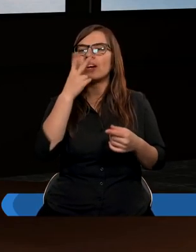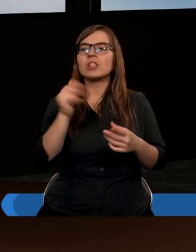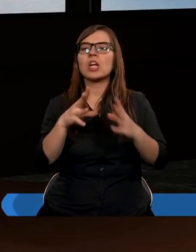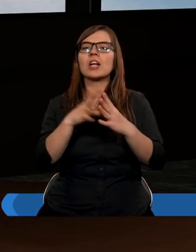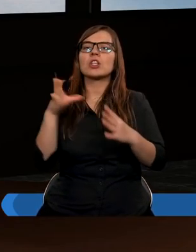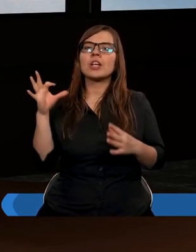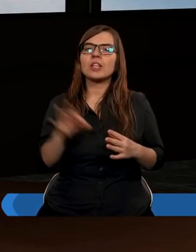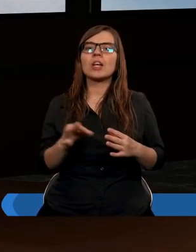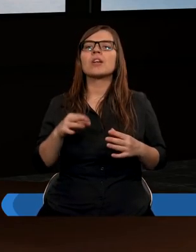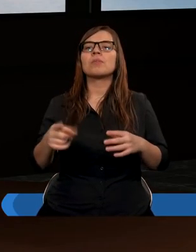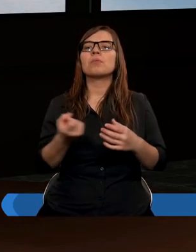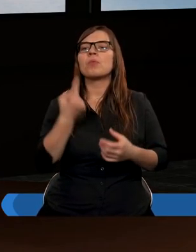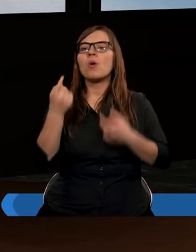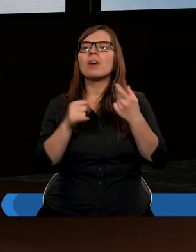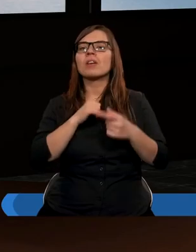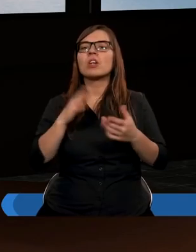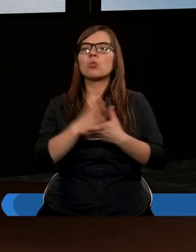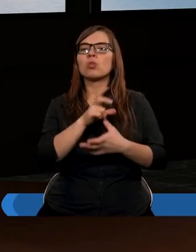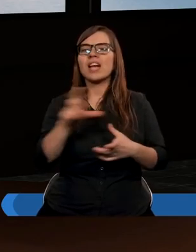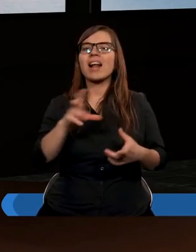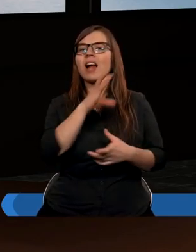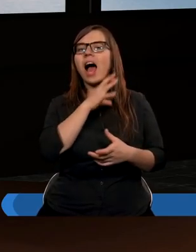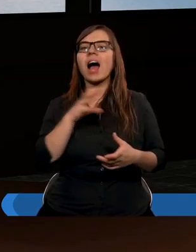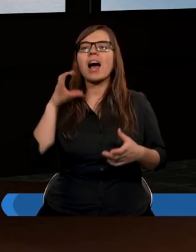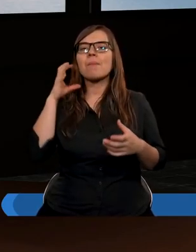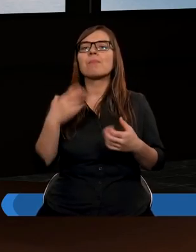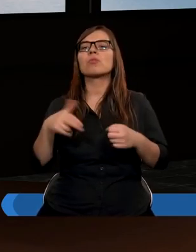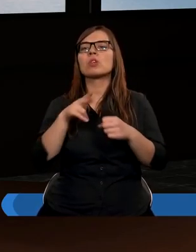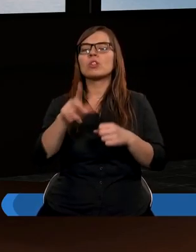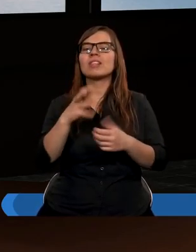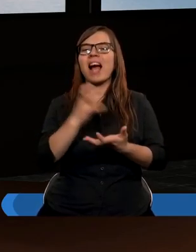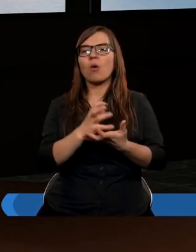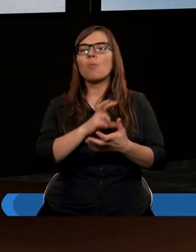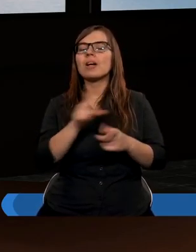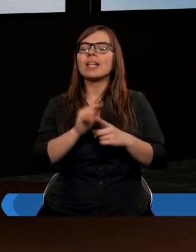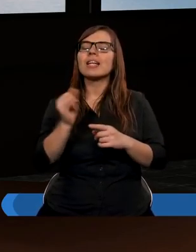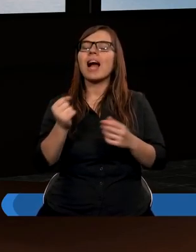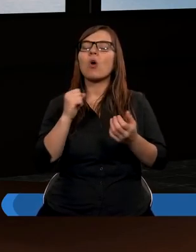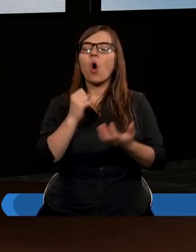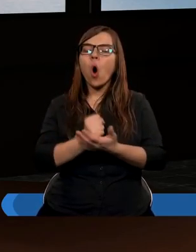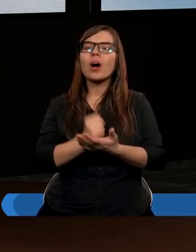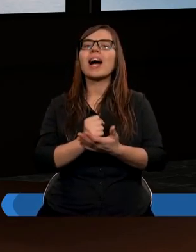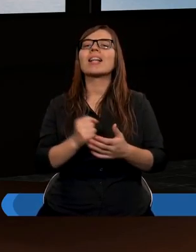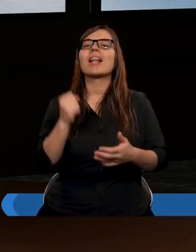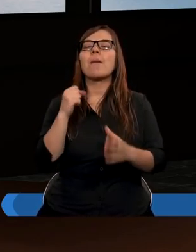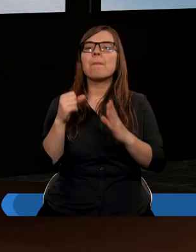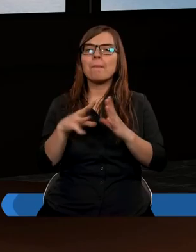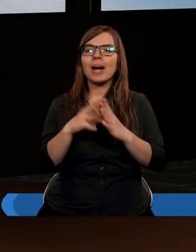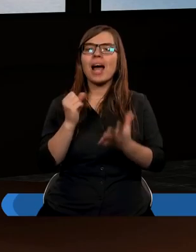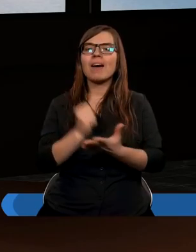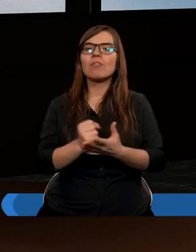dziesięcina pojawia się już za czasów Abrahama, później jak Guba. Jako takie konkretne prawo to czytamy